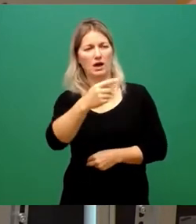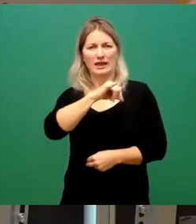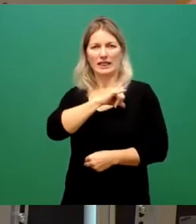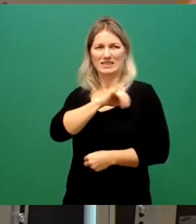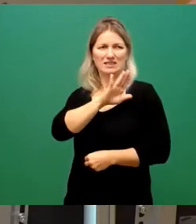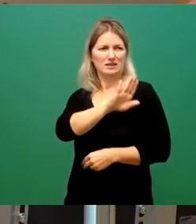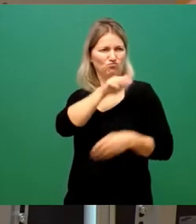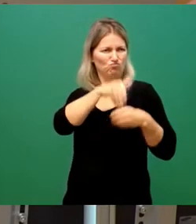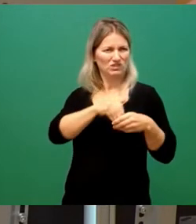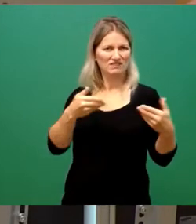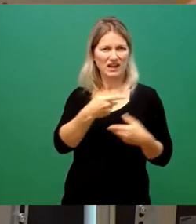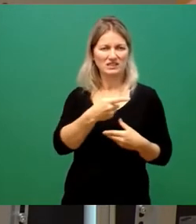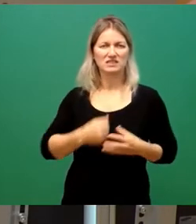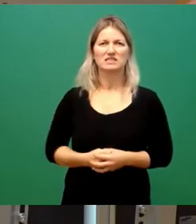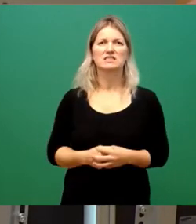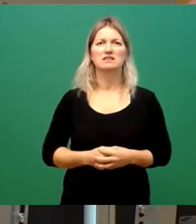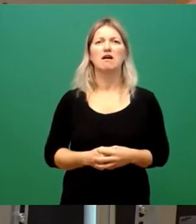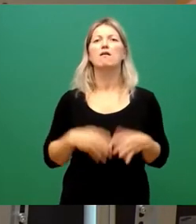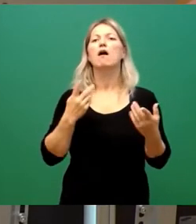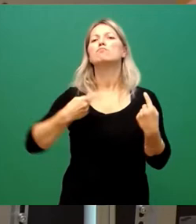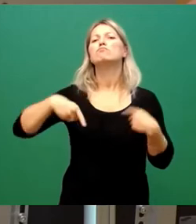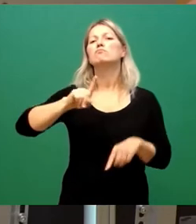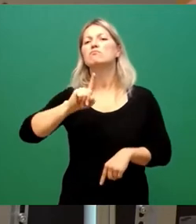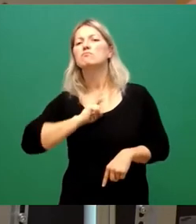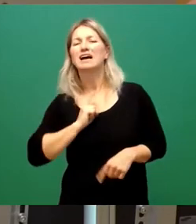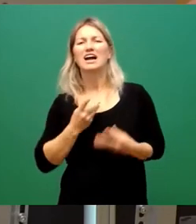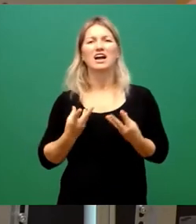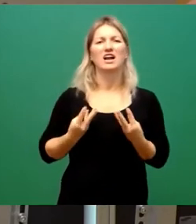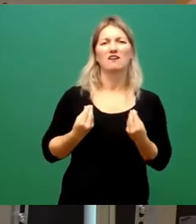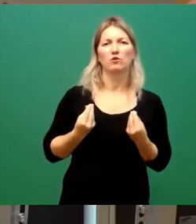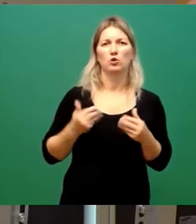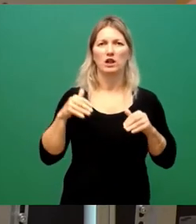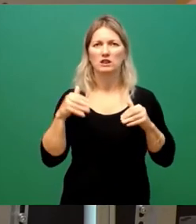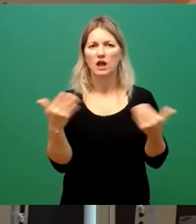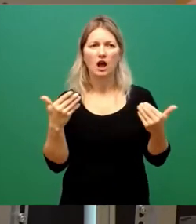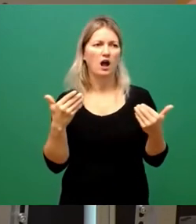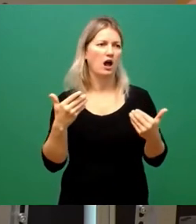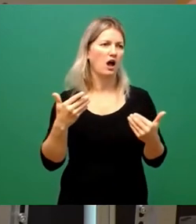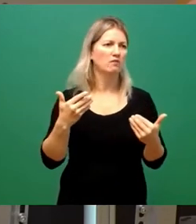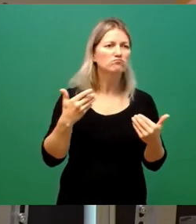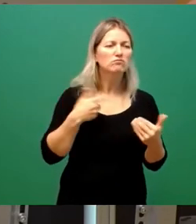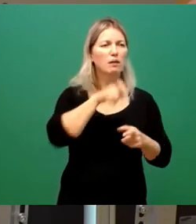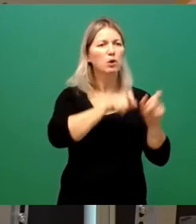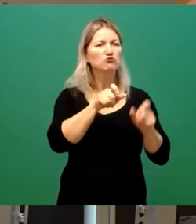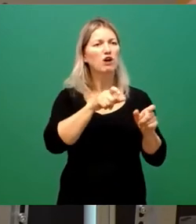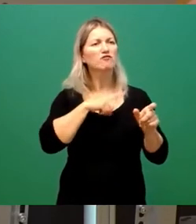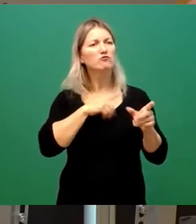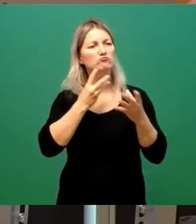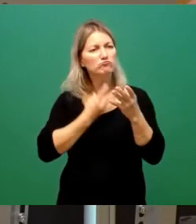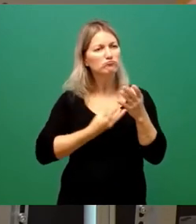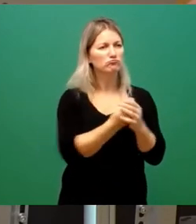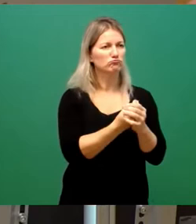Jetzt hat da jeder ja so sein eigenes Gefühl und vielleicht auch seine eigene Verankerung in der Bürgerschaft. Und vielleicht haben Sie auch so viel